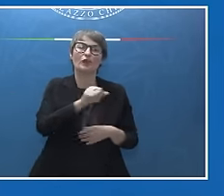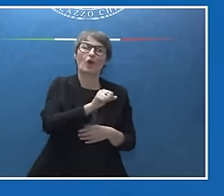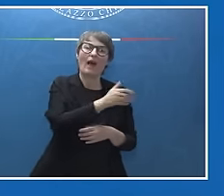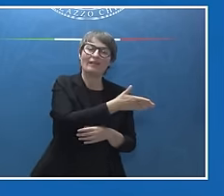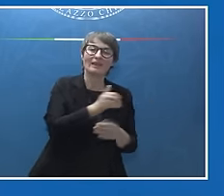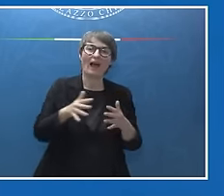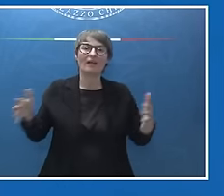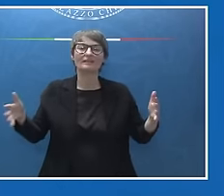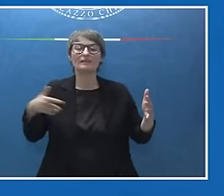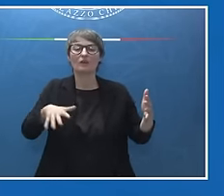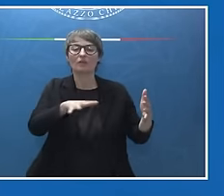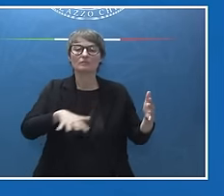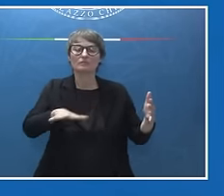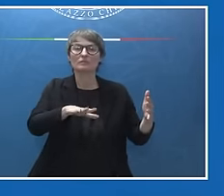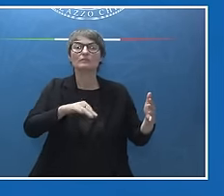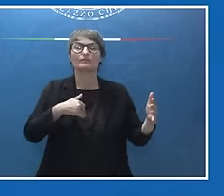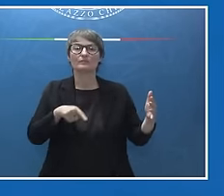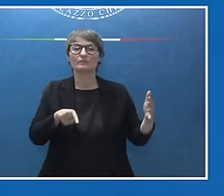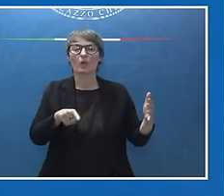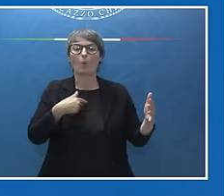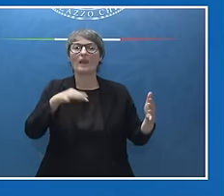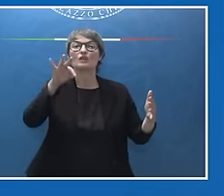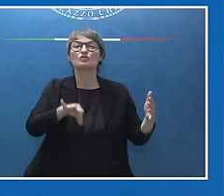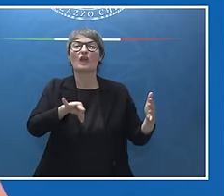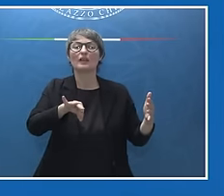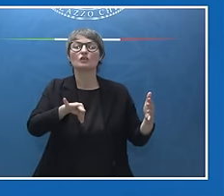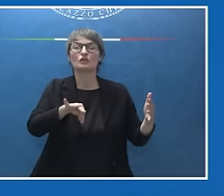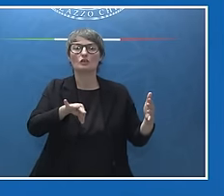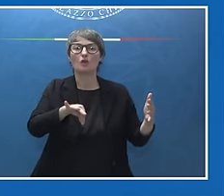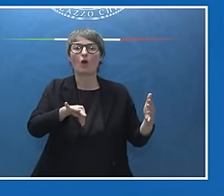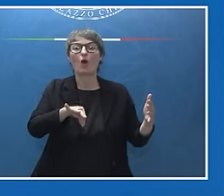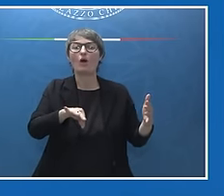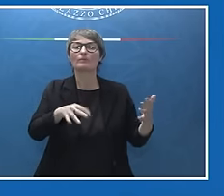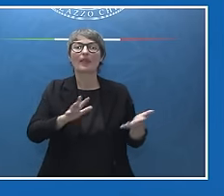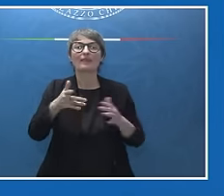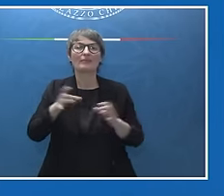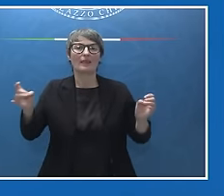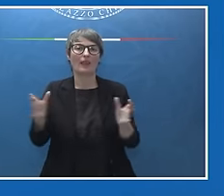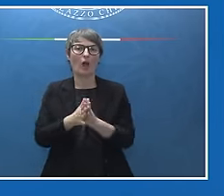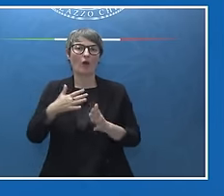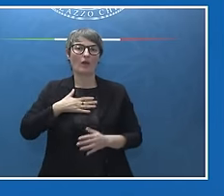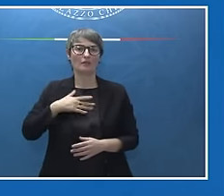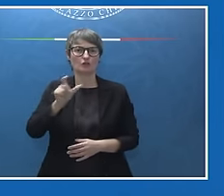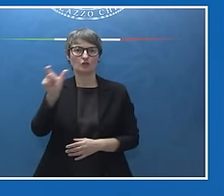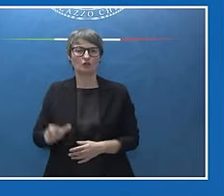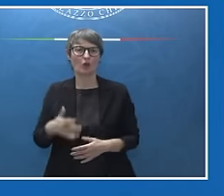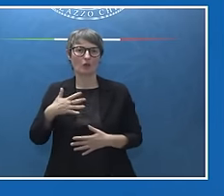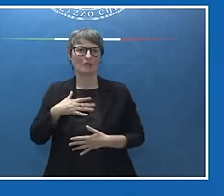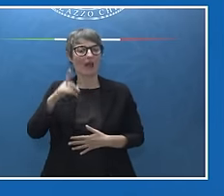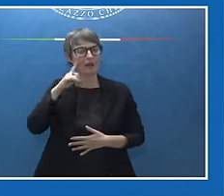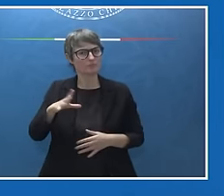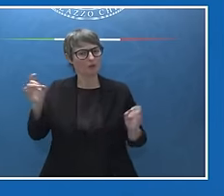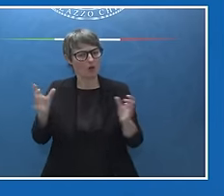passando chiaramente per il Golfo Persico, una centralità che può dare l'occasione all'Italia, se sfruttata bene,